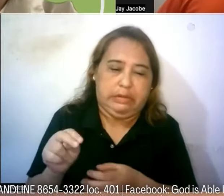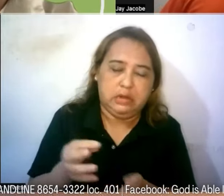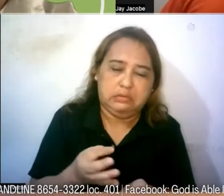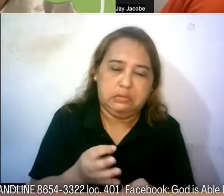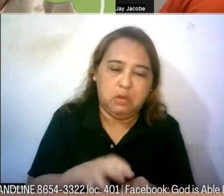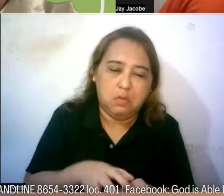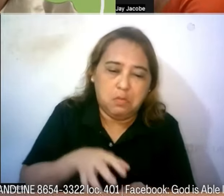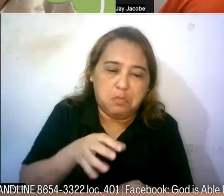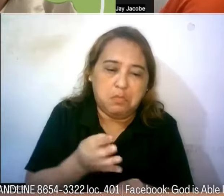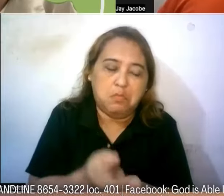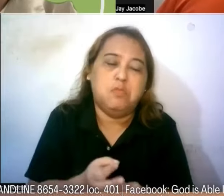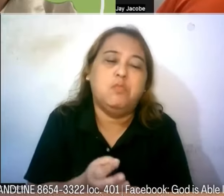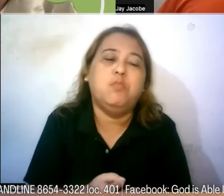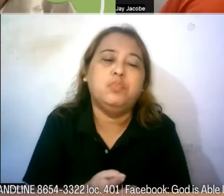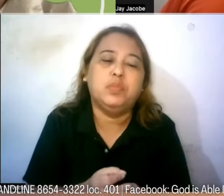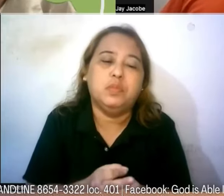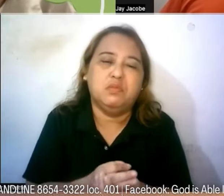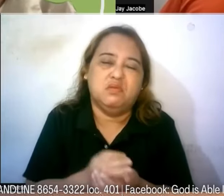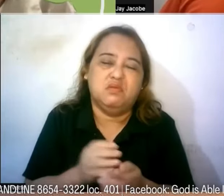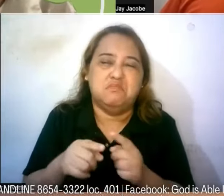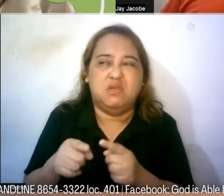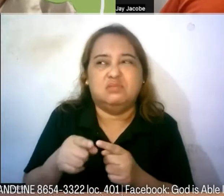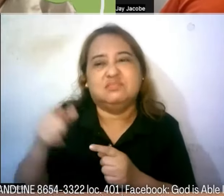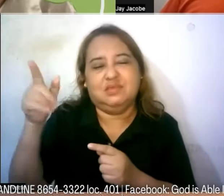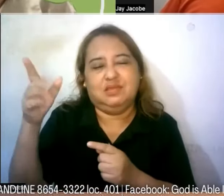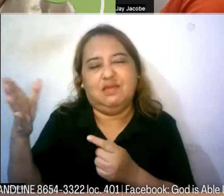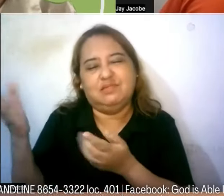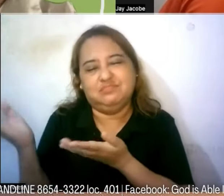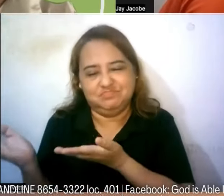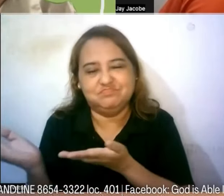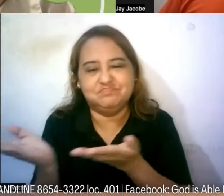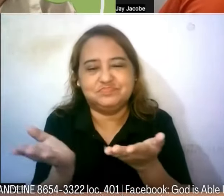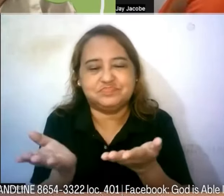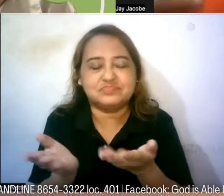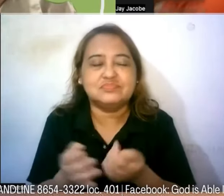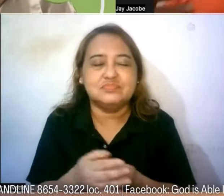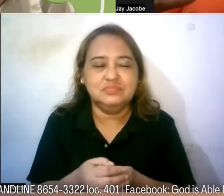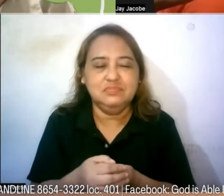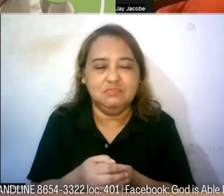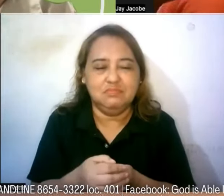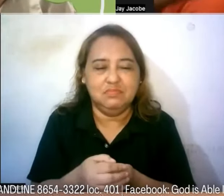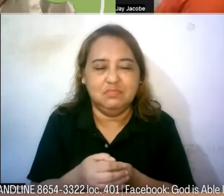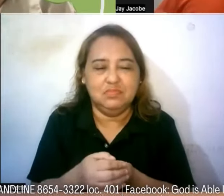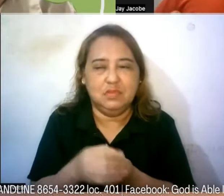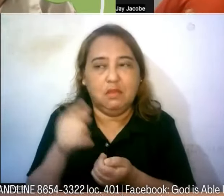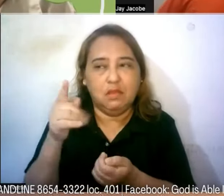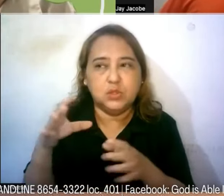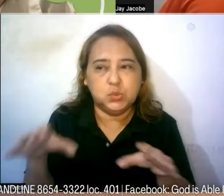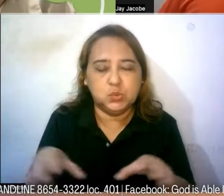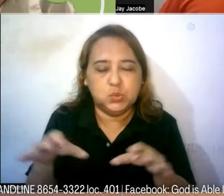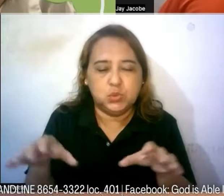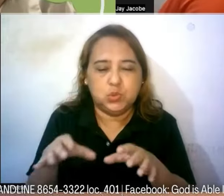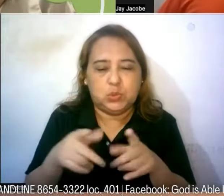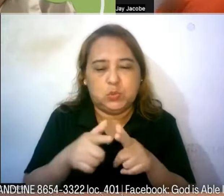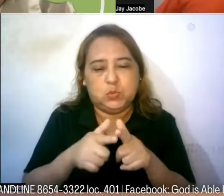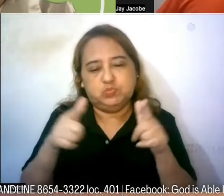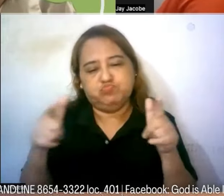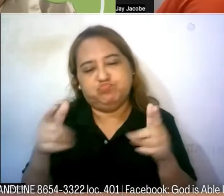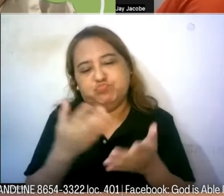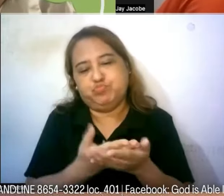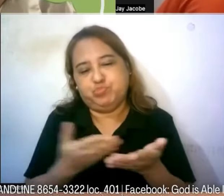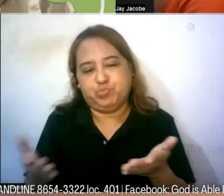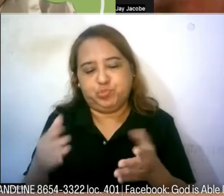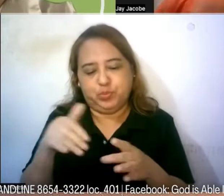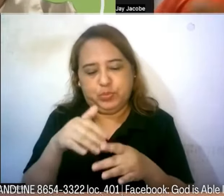malaki pero dito po ako dinanang ng Lord and the Lord is doing great things sa buhay po namin ngayon po